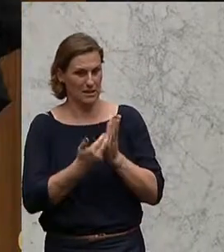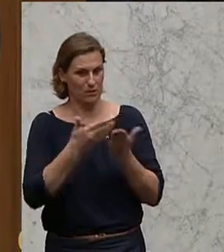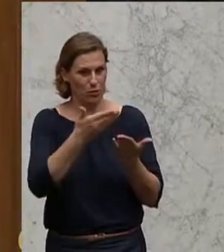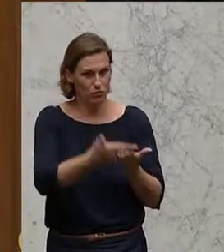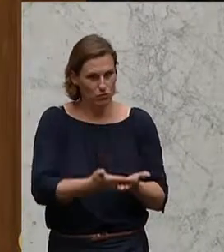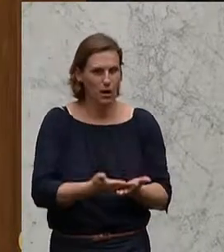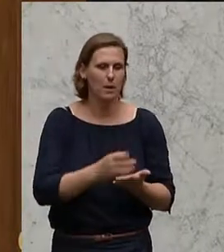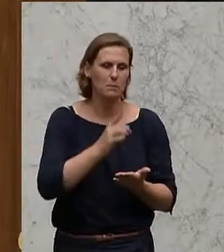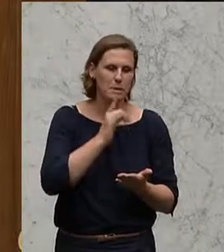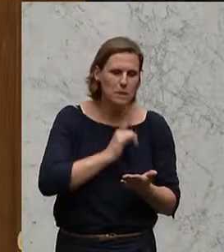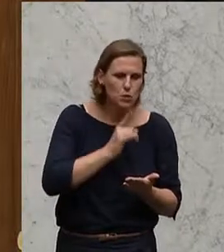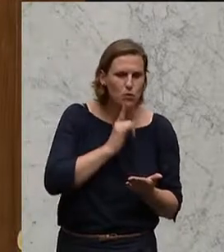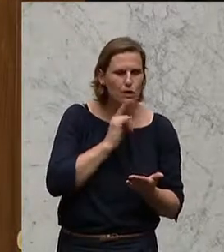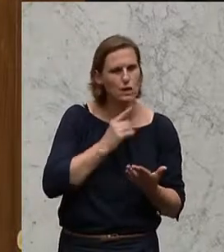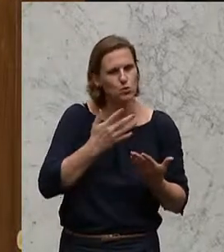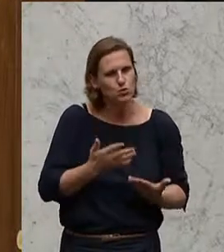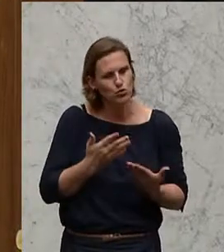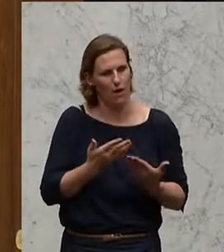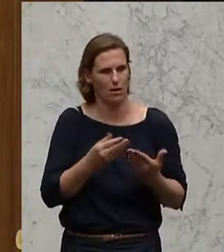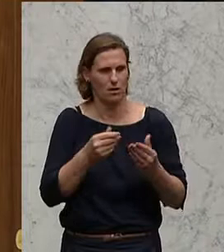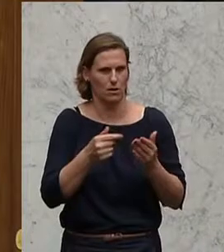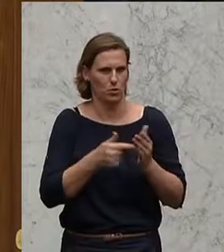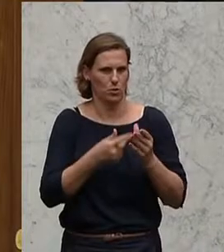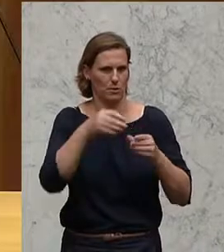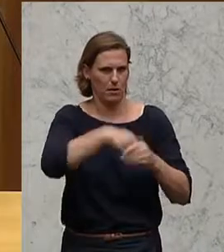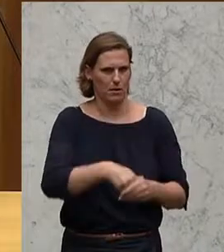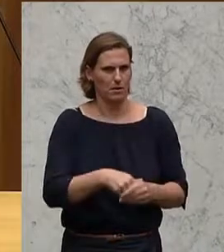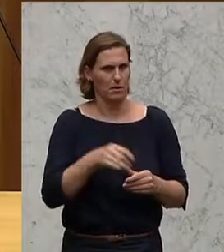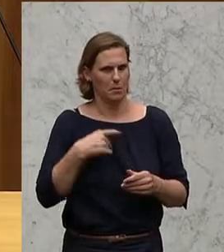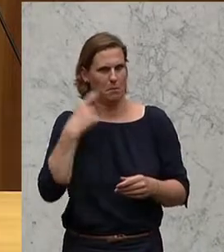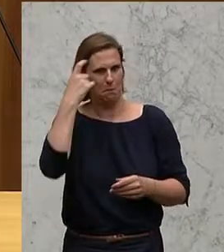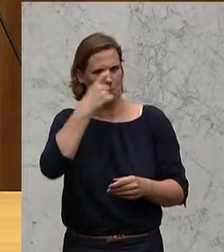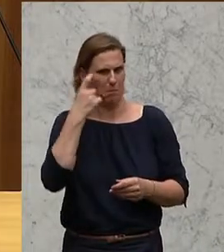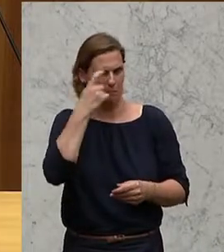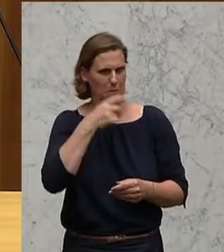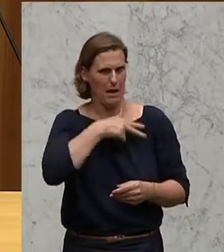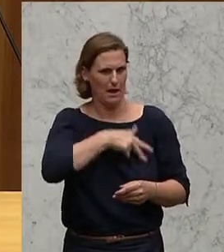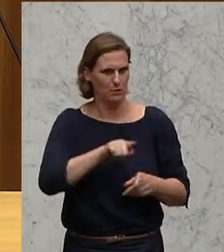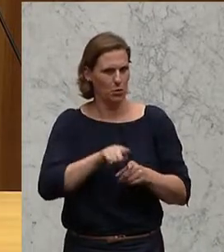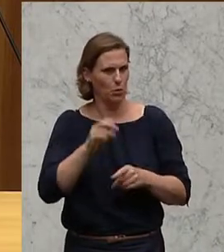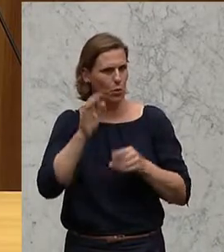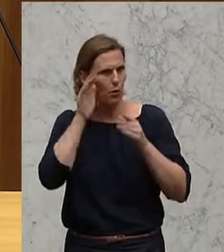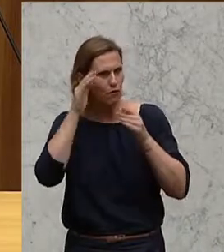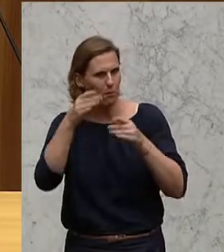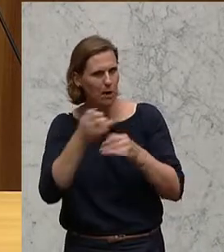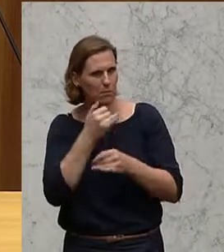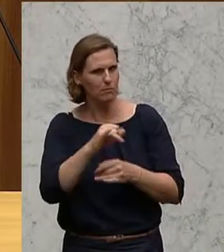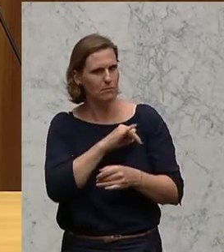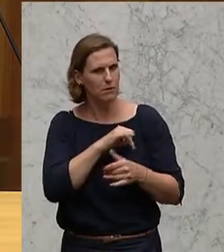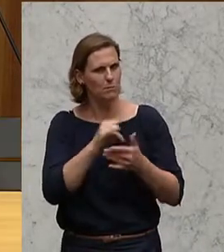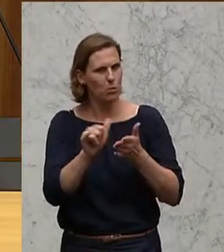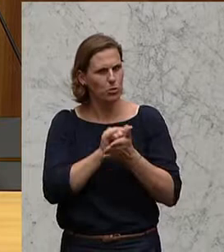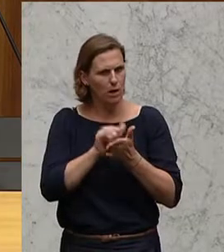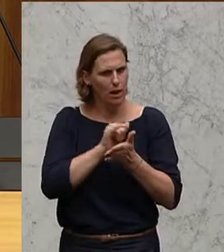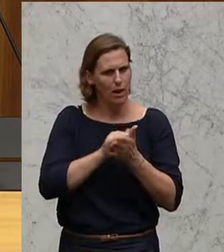ein bisschen zu wenig in diese Richtung erkennen lassen. Mir wundert es nur insofern, dass die SPÖ und die ÖVP da immer wieder das sehr interessante Modell